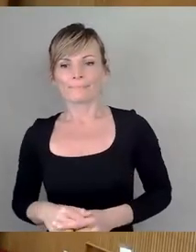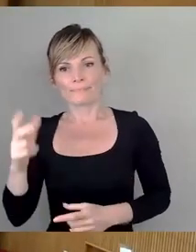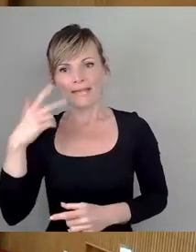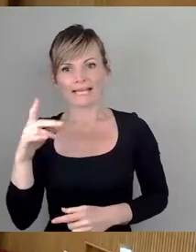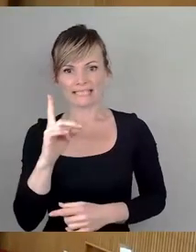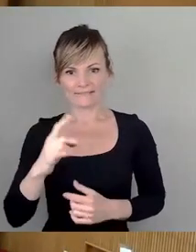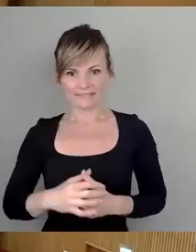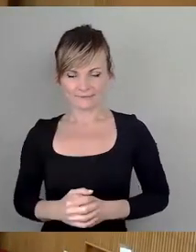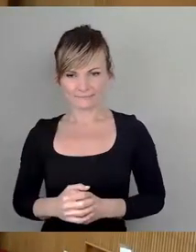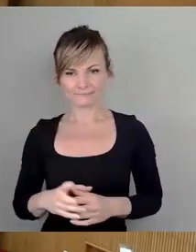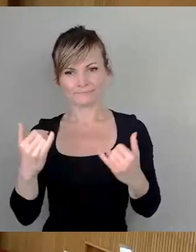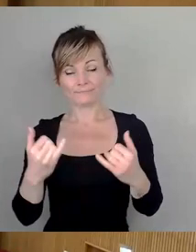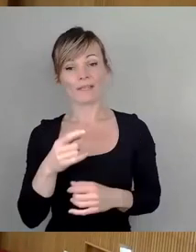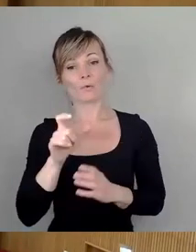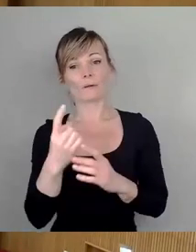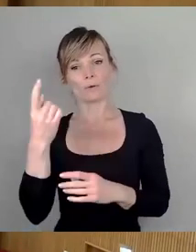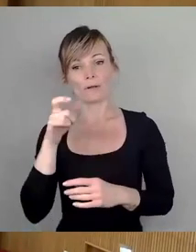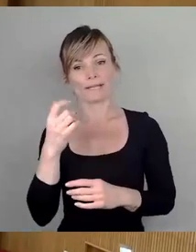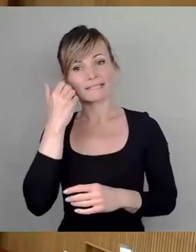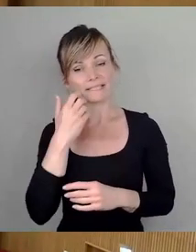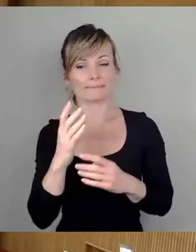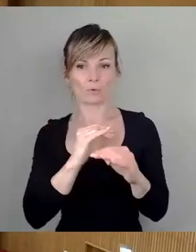Herr Oberbürgermeister, liebe Kolleginnen und Kollegen,